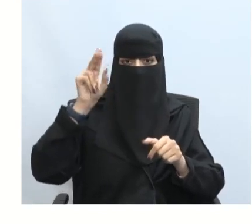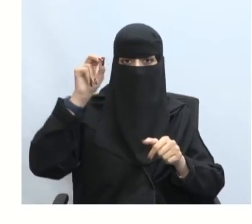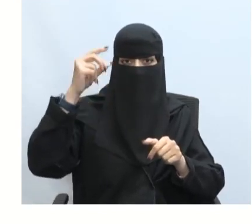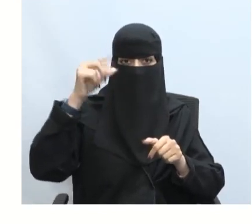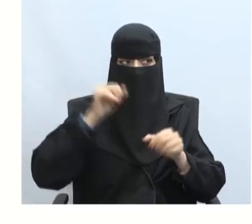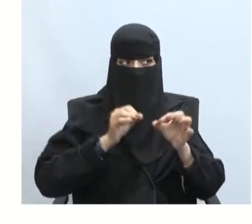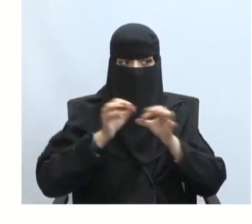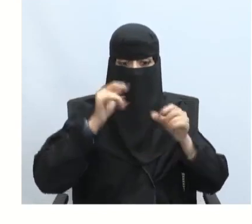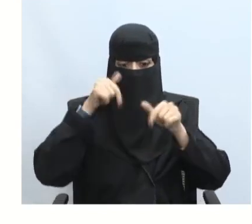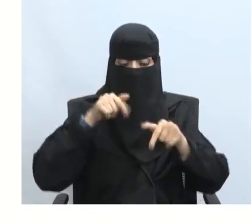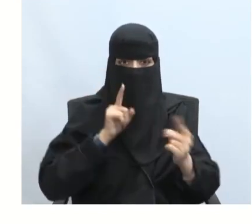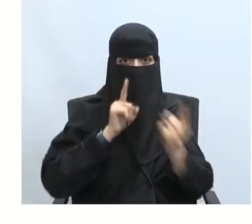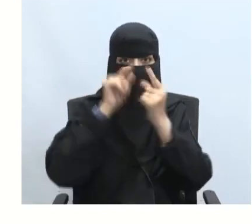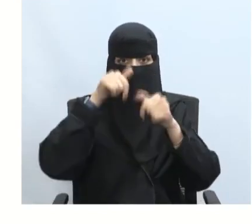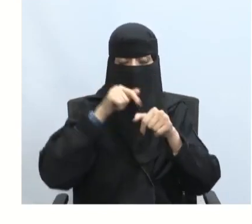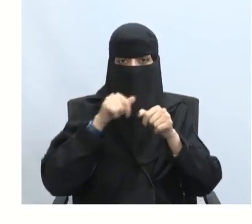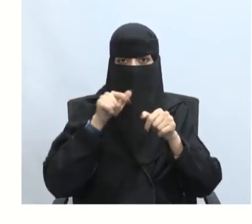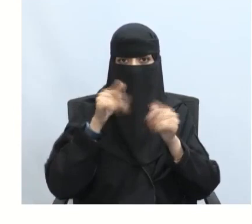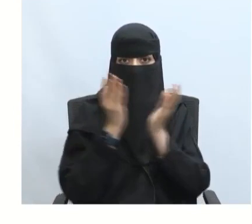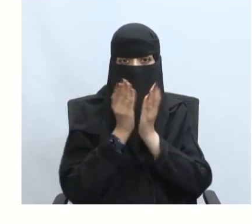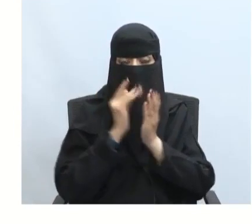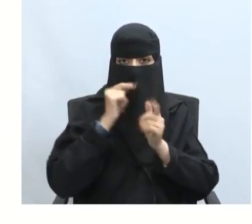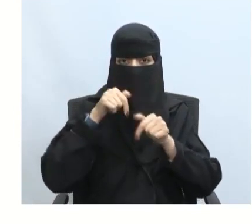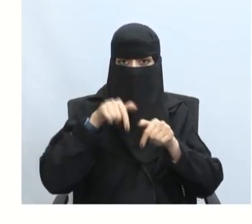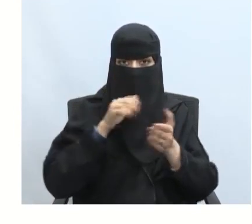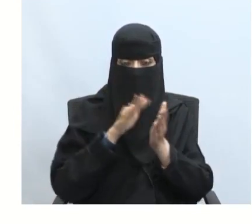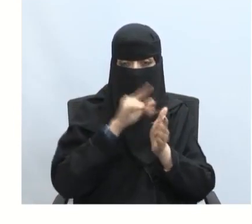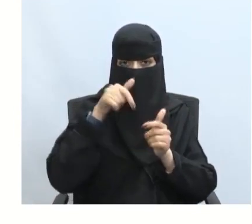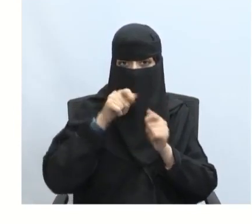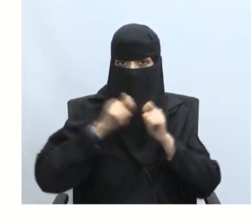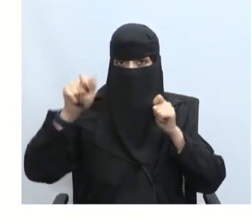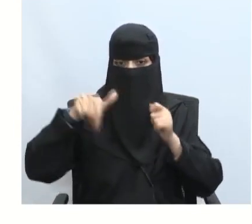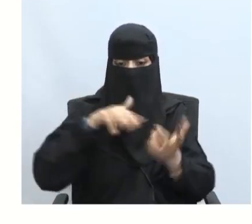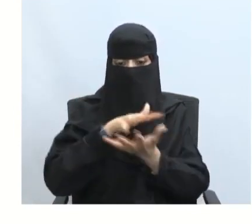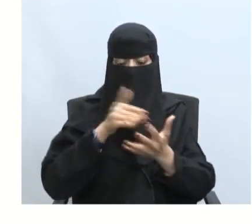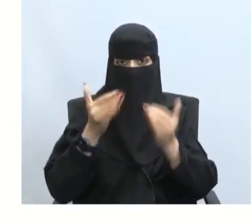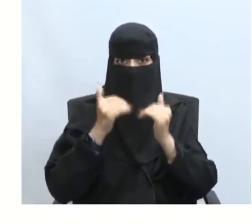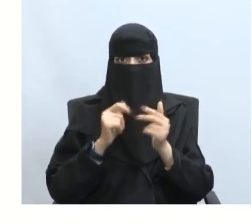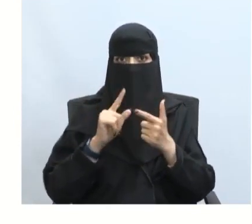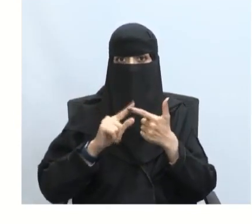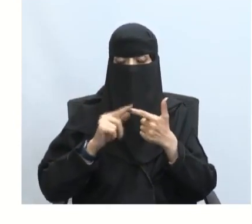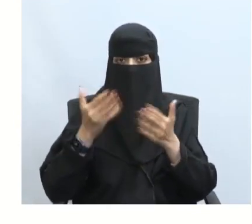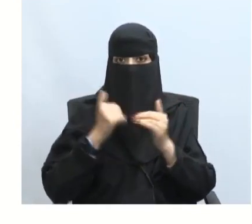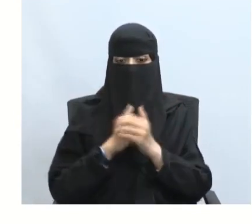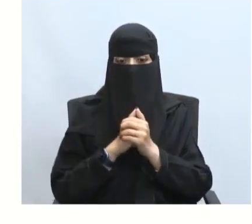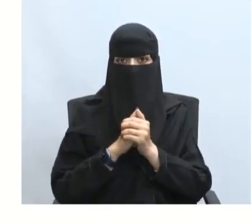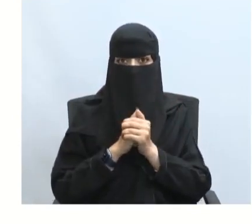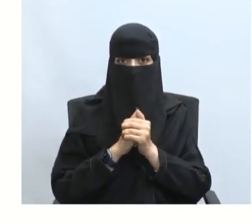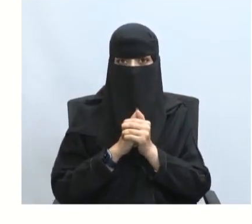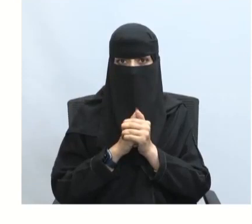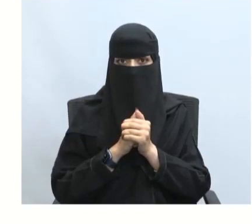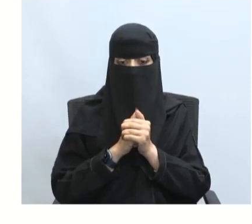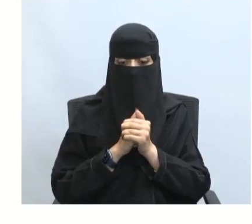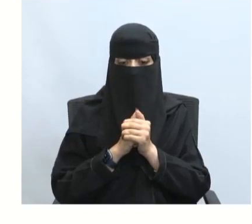تقدير الموقف والدراسات الميدانية لأبعاد الأزمة ثاني هذه الخطوات